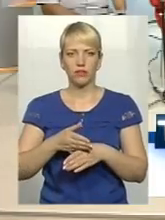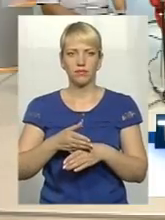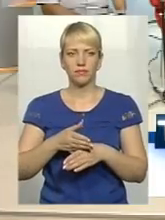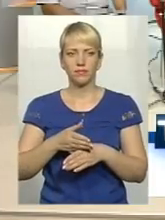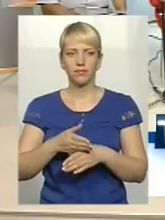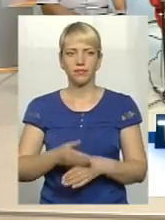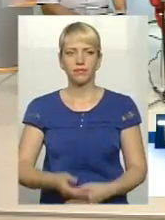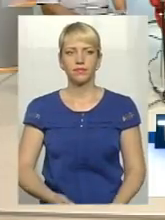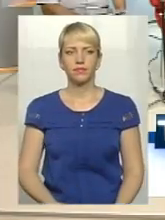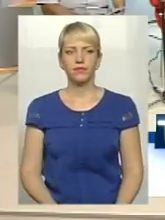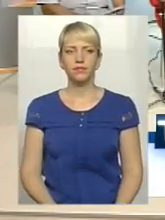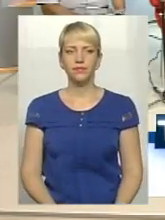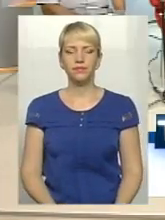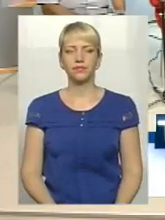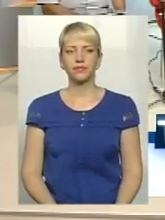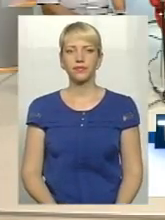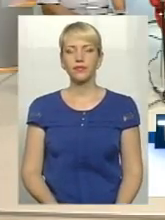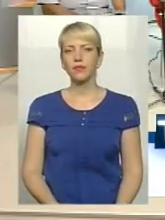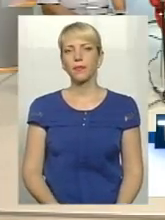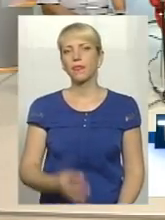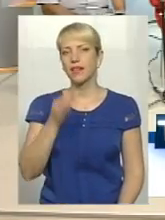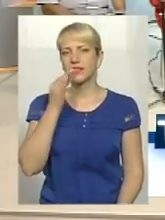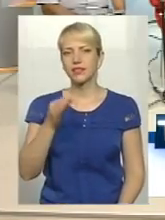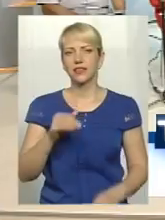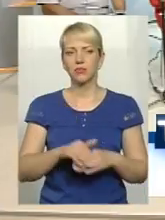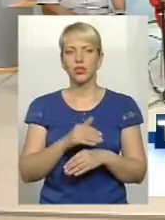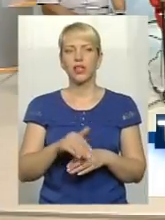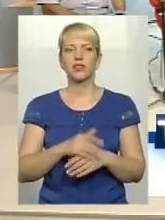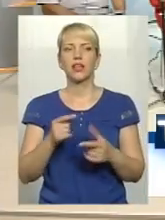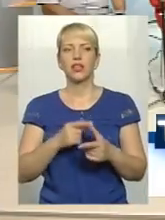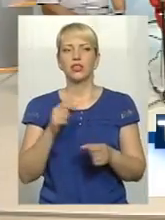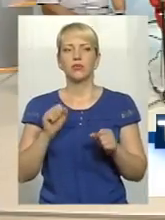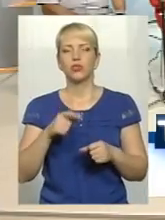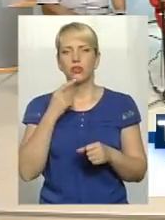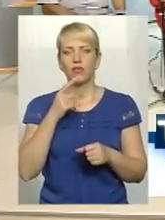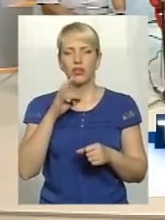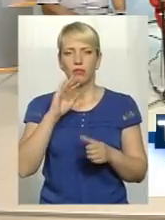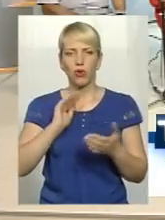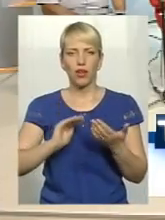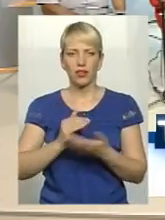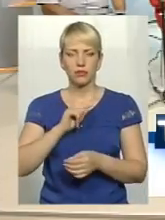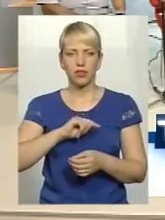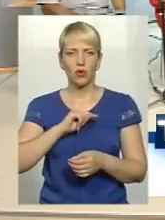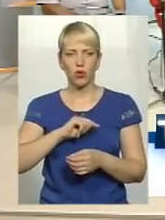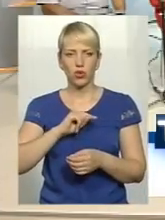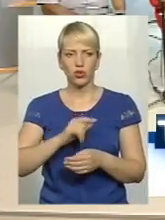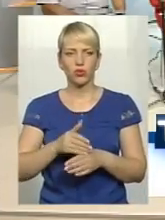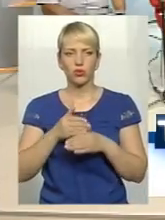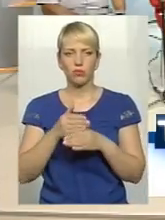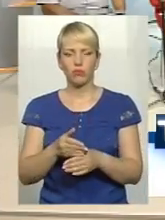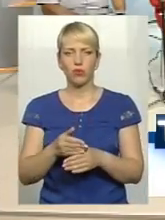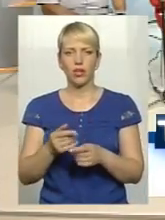Скажіть, а можна якось сказати саме про якість психологічної допомоги? Якщо просто